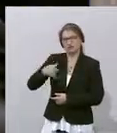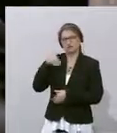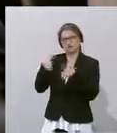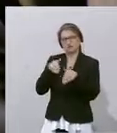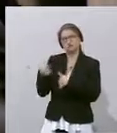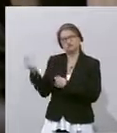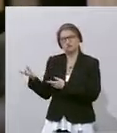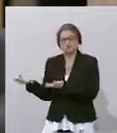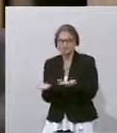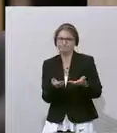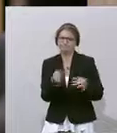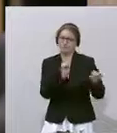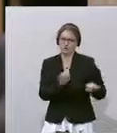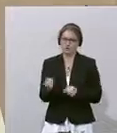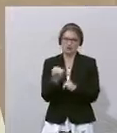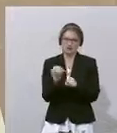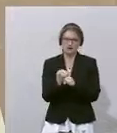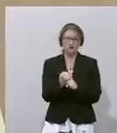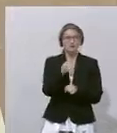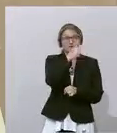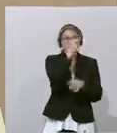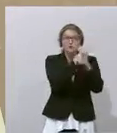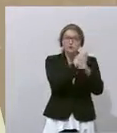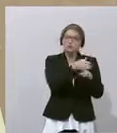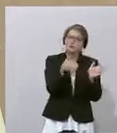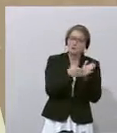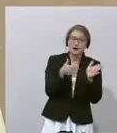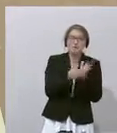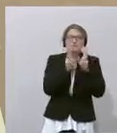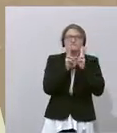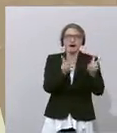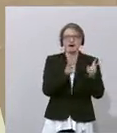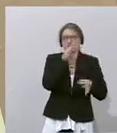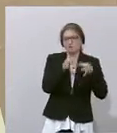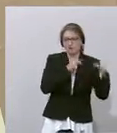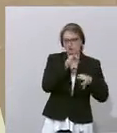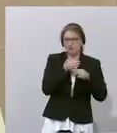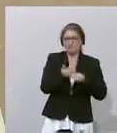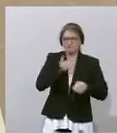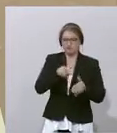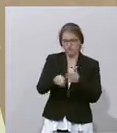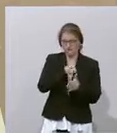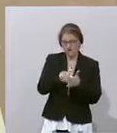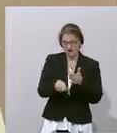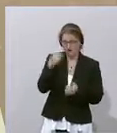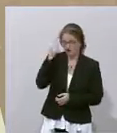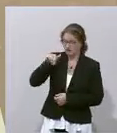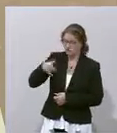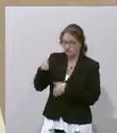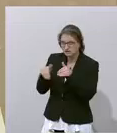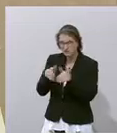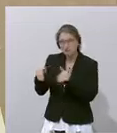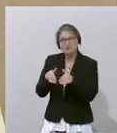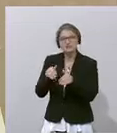österreichische Bevölkerung braucht die Wahrheit, bevor gewählt wird. Herr Justizminister, geben Sie den Menschen